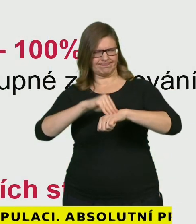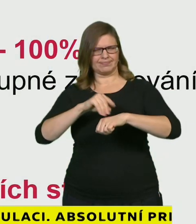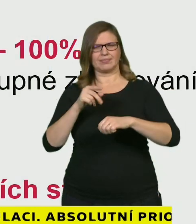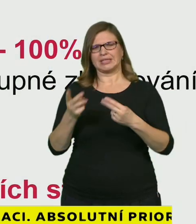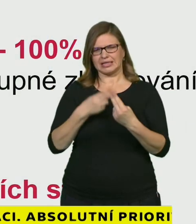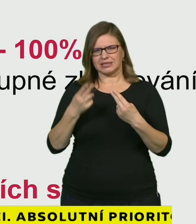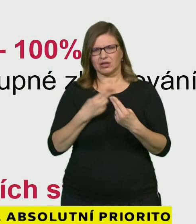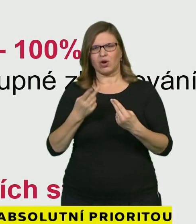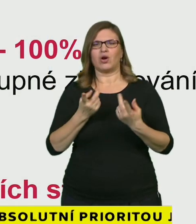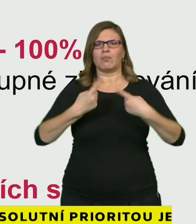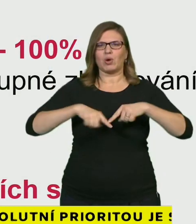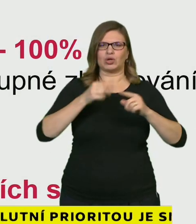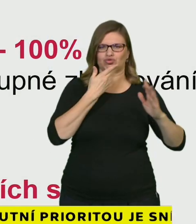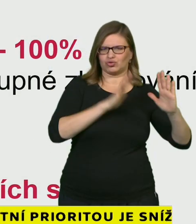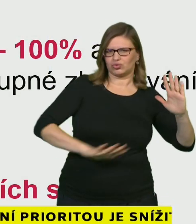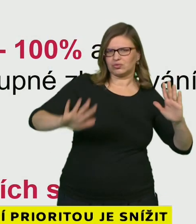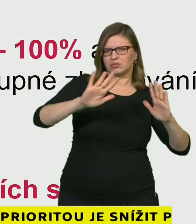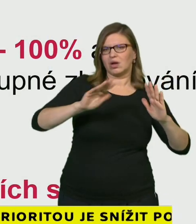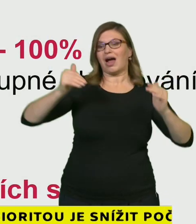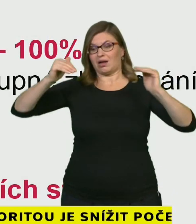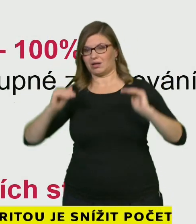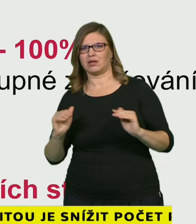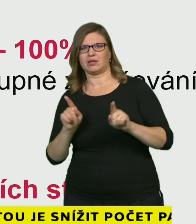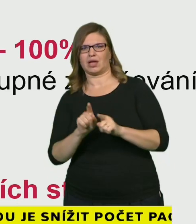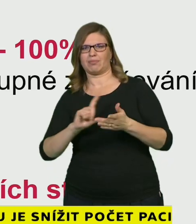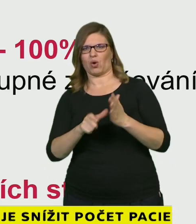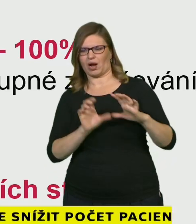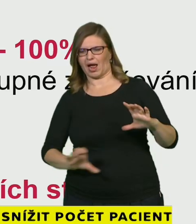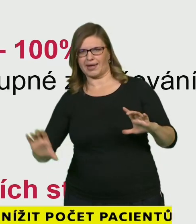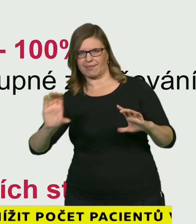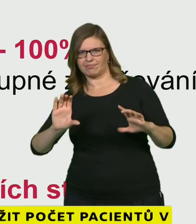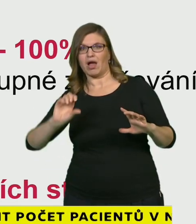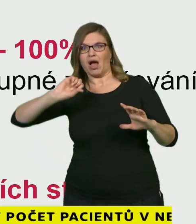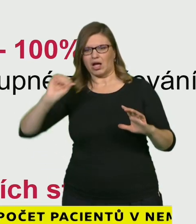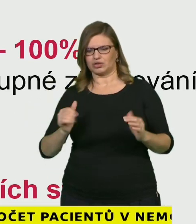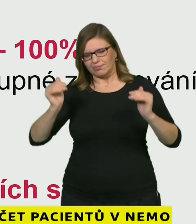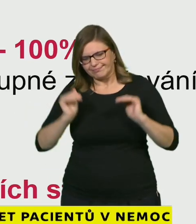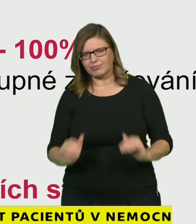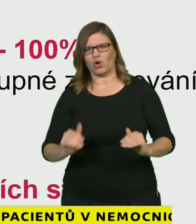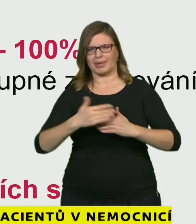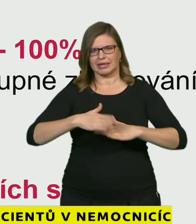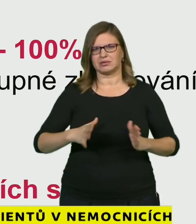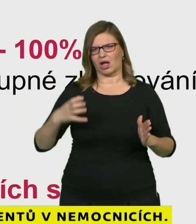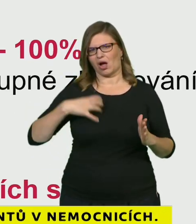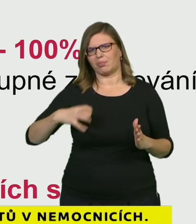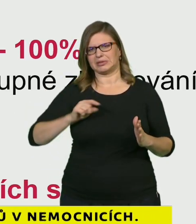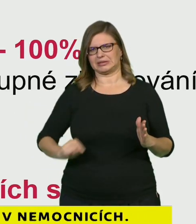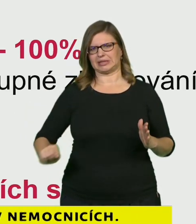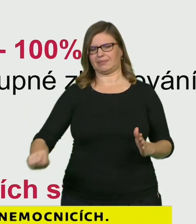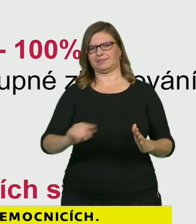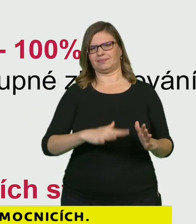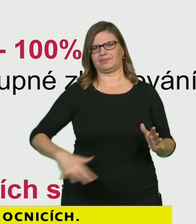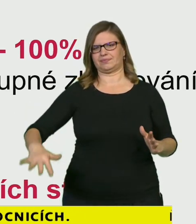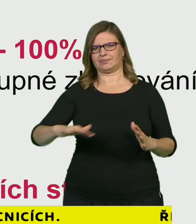kalkulovány dokonce i pro nižší územní celky, ale nikoli pro to, aby se používaly pro jednotlivá opatření na nižších